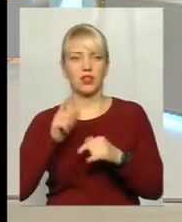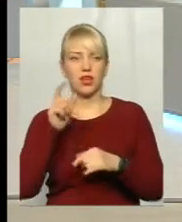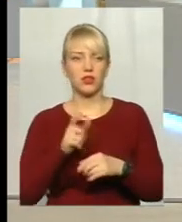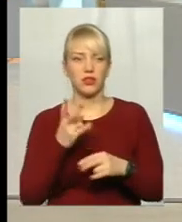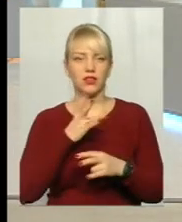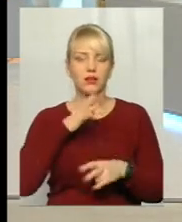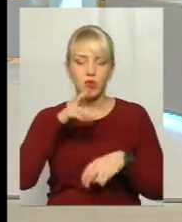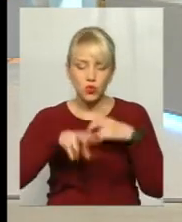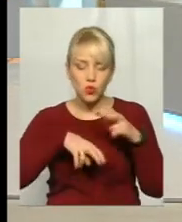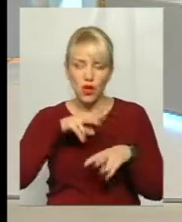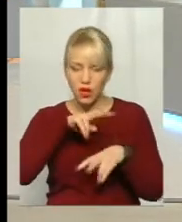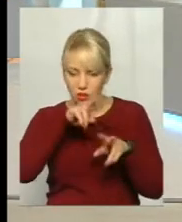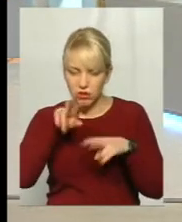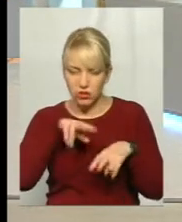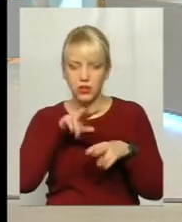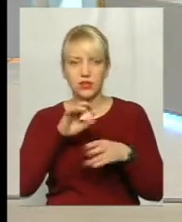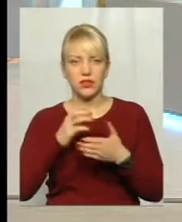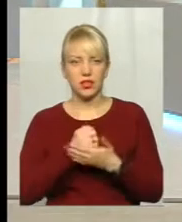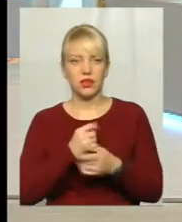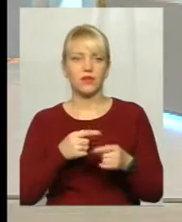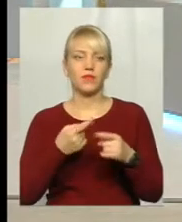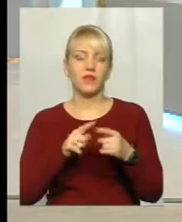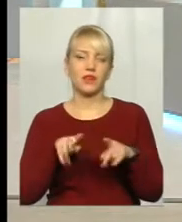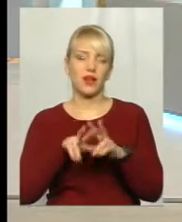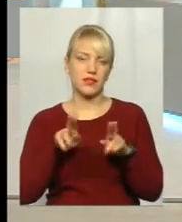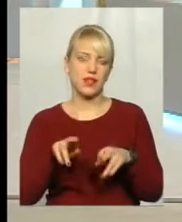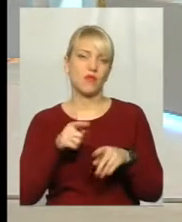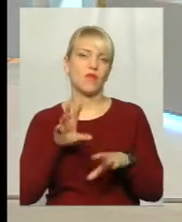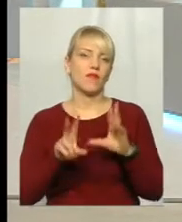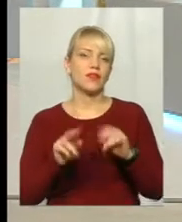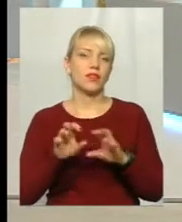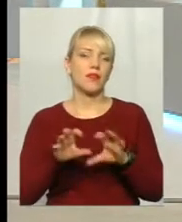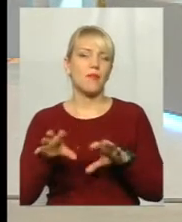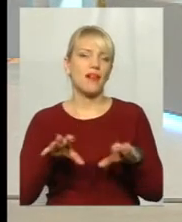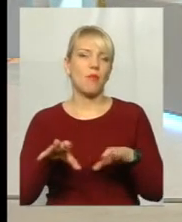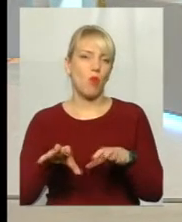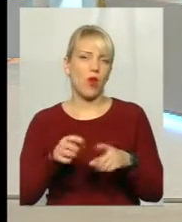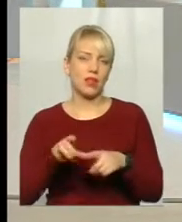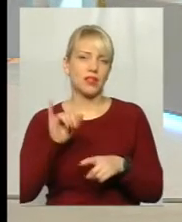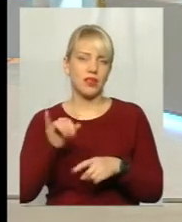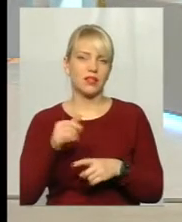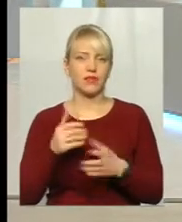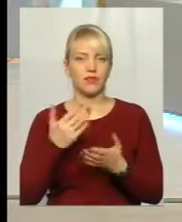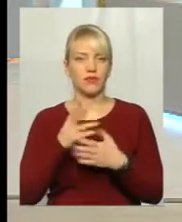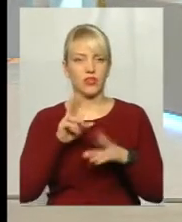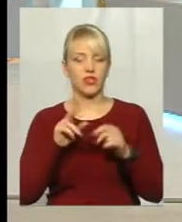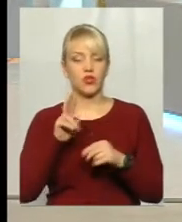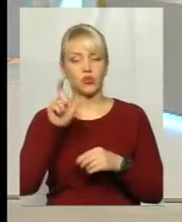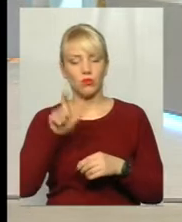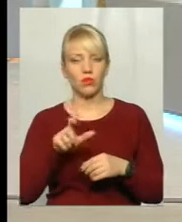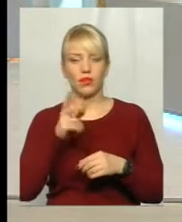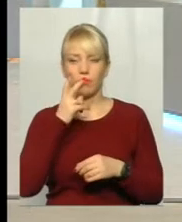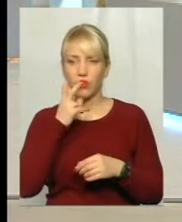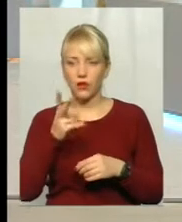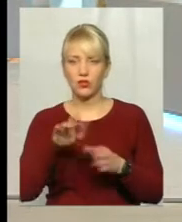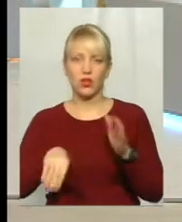пошукає і знайде. Це теж така маніпуляція, що людині пропонують, вона протийшла, побачила і зразу купує.